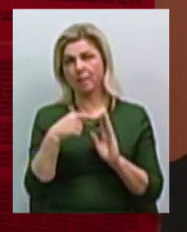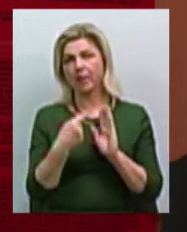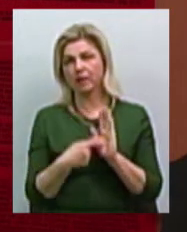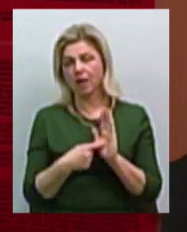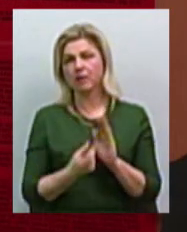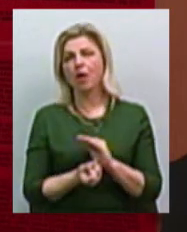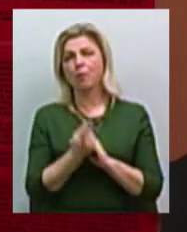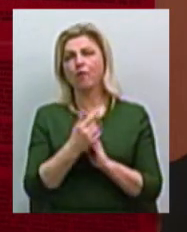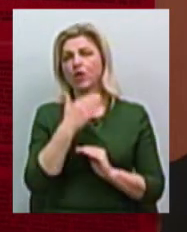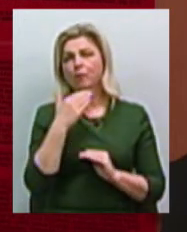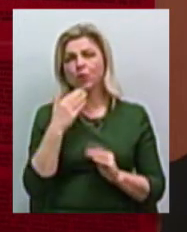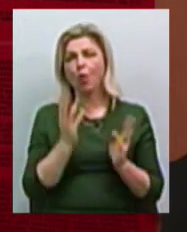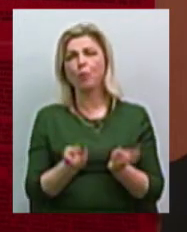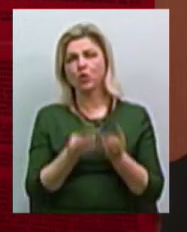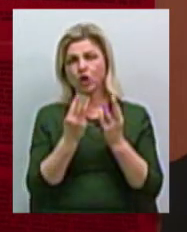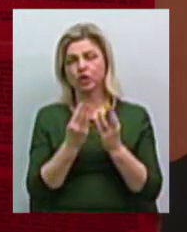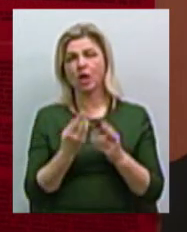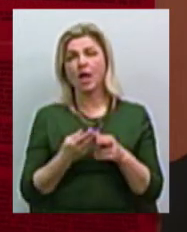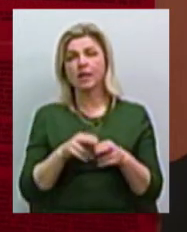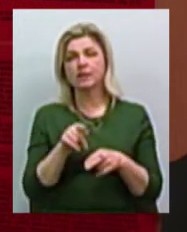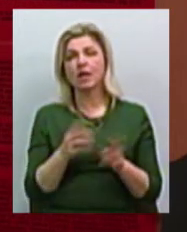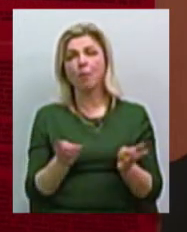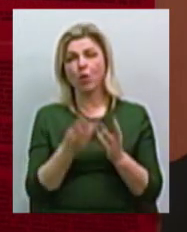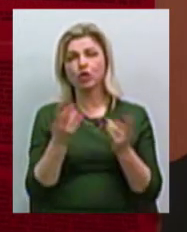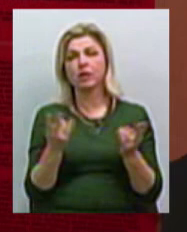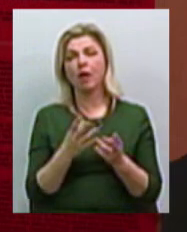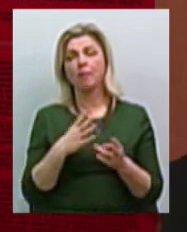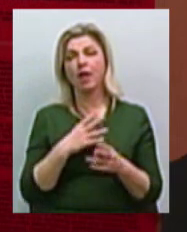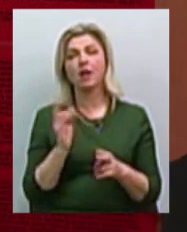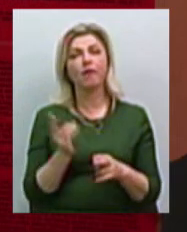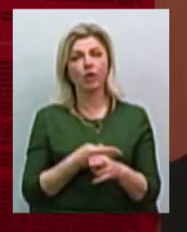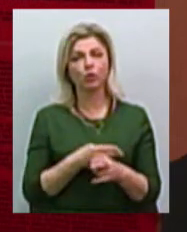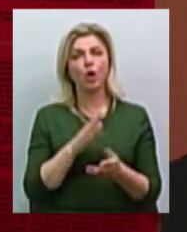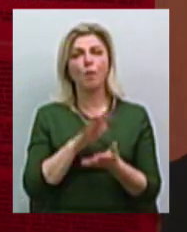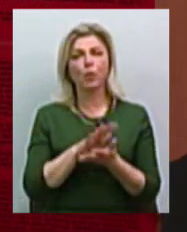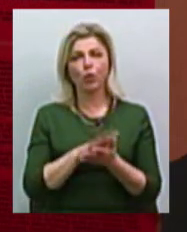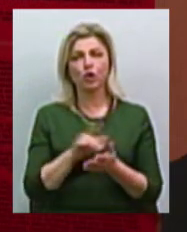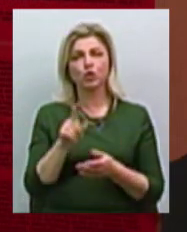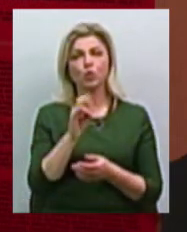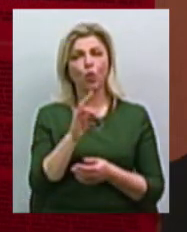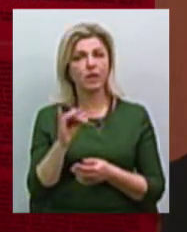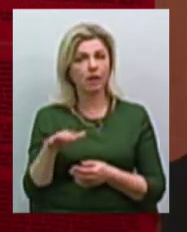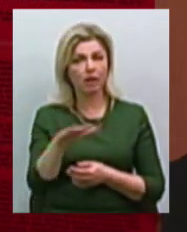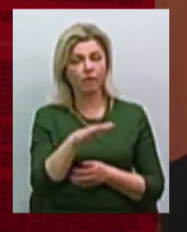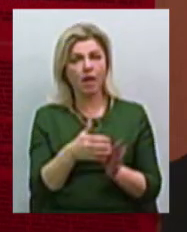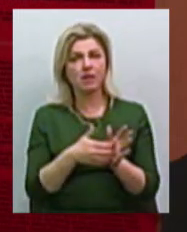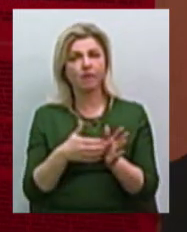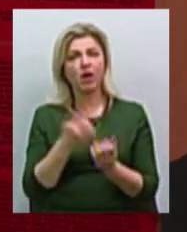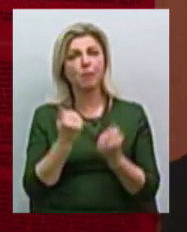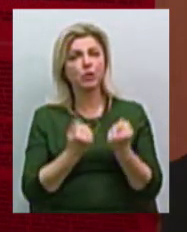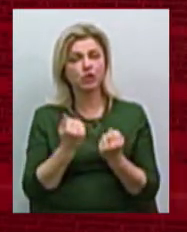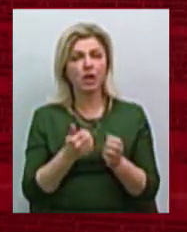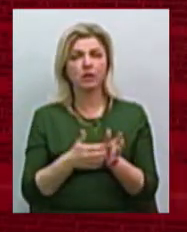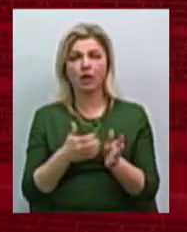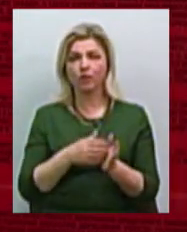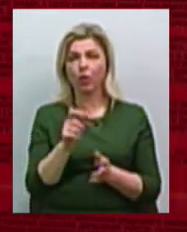цілий ряд пожеж. Ці пожежі треба було ліквідувати, ліквідувати забруднені зоні. Але не вистачало техніки, не вистачало